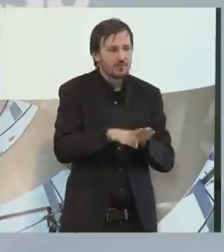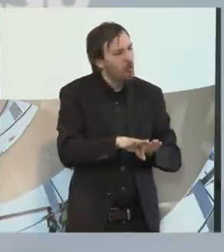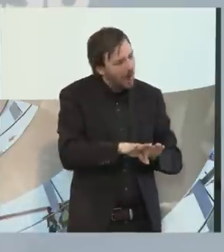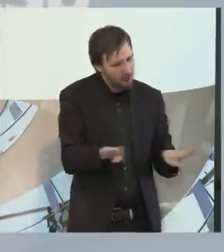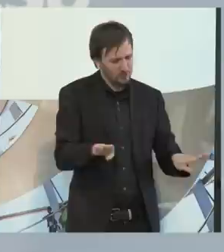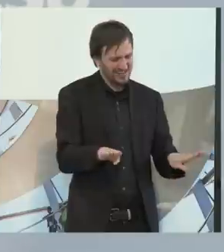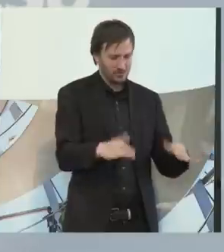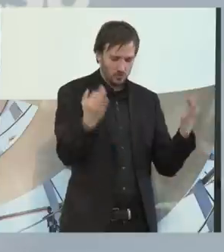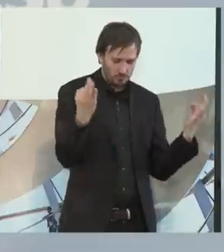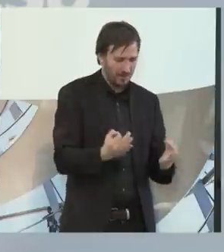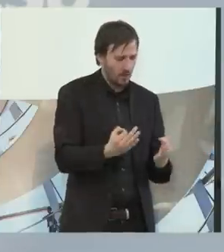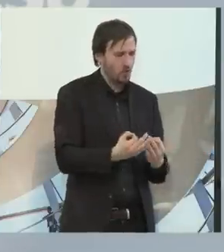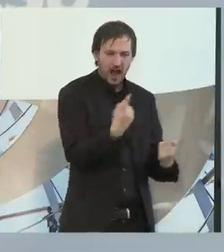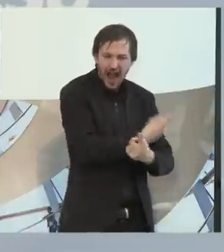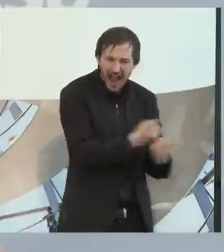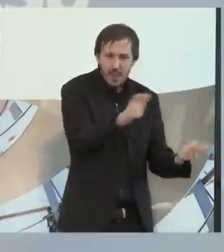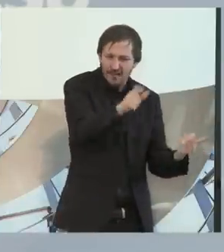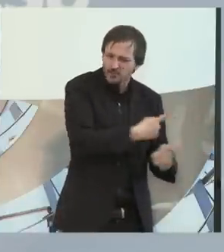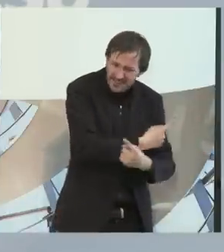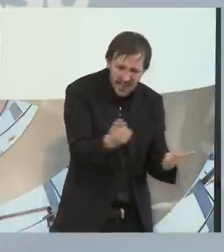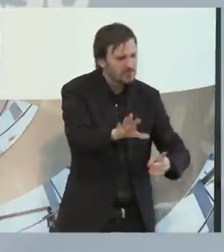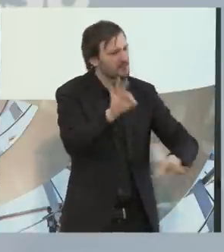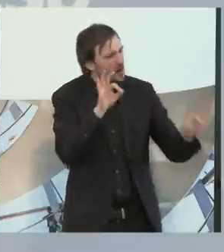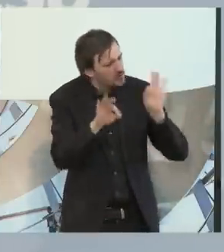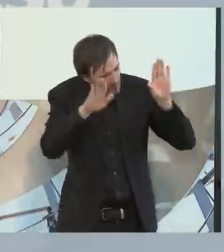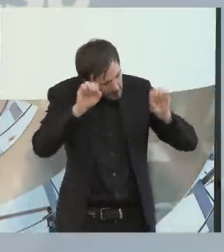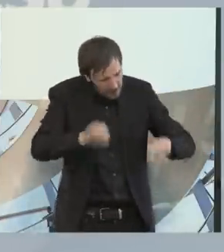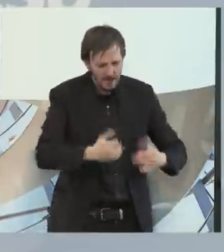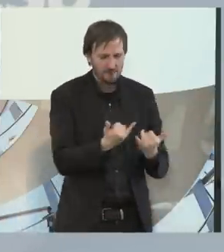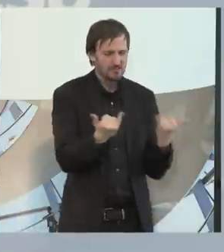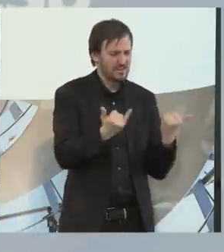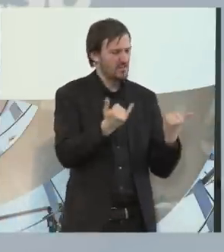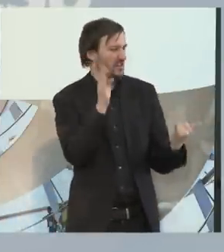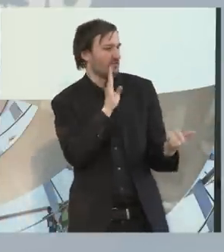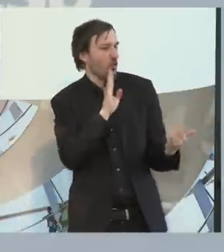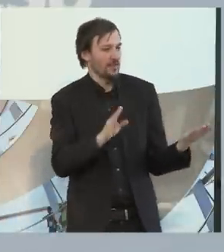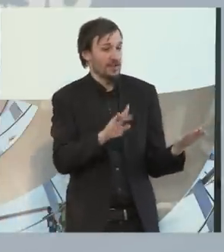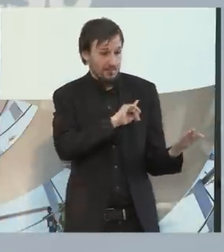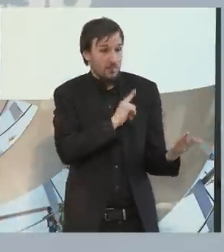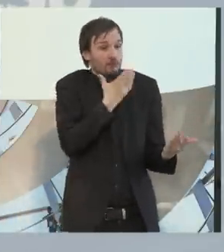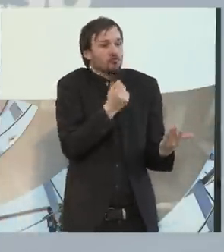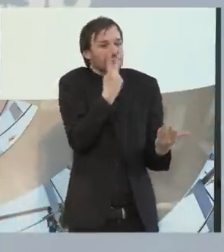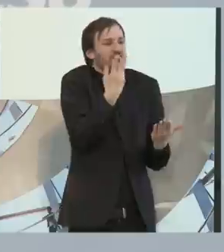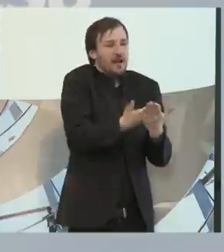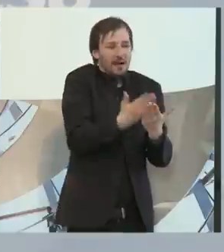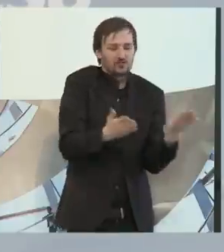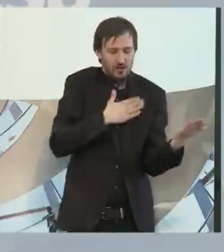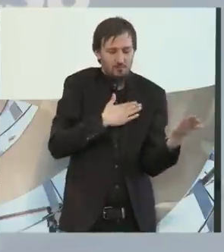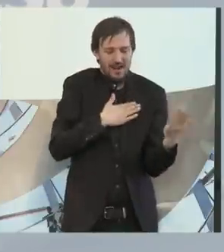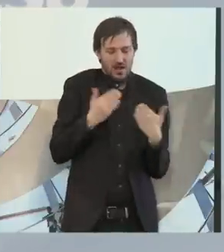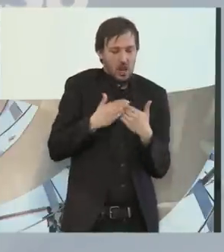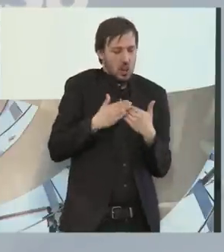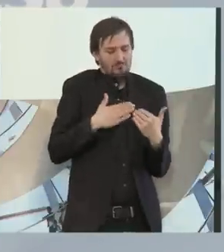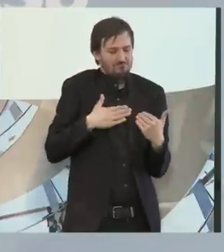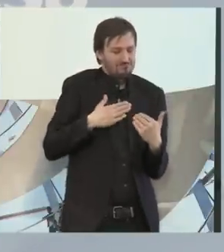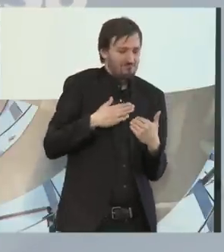dass die Wahlmöglichkeit für jeden besteht. Ich möchte mal zwei Beispiele nennen aus meinem Kreis. Sie